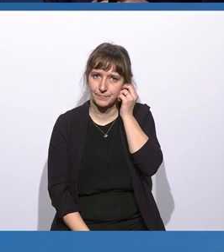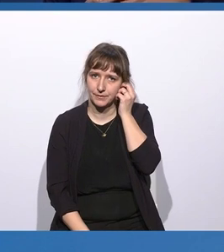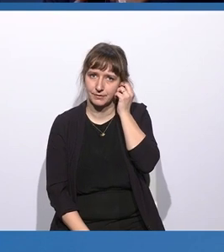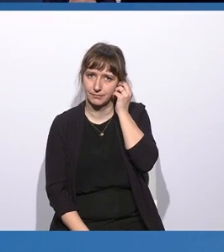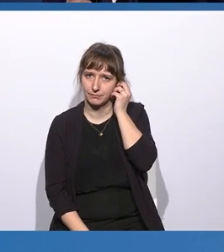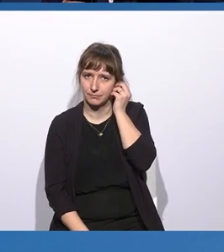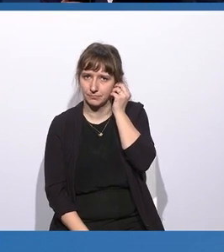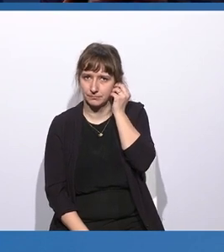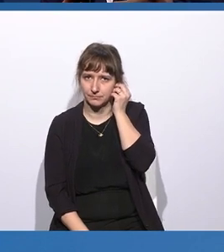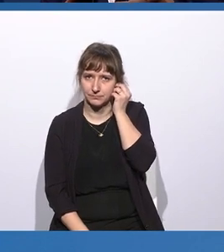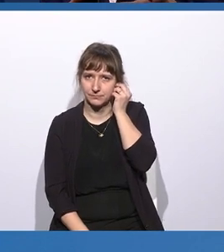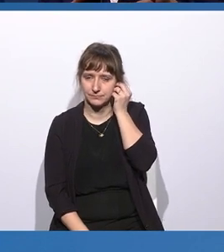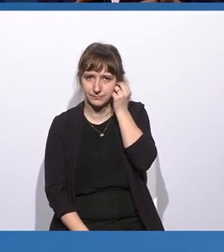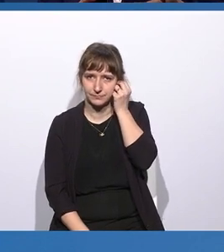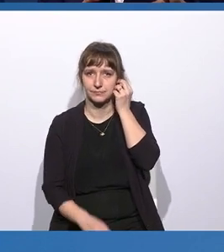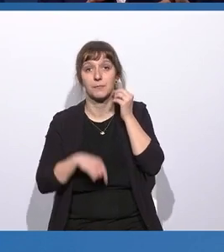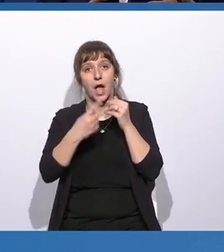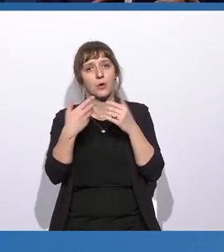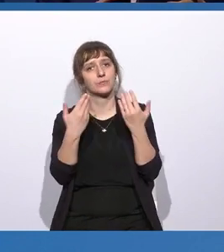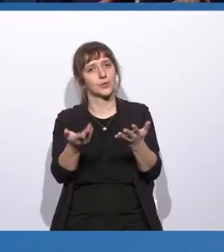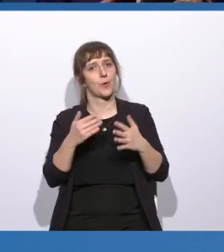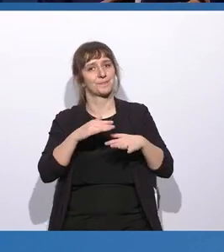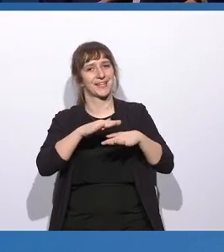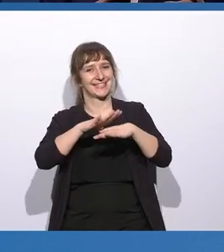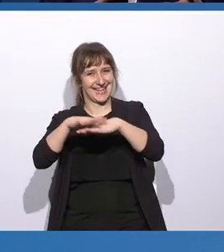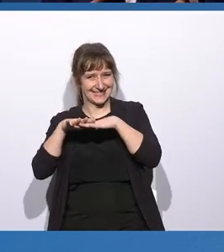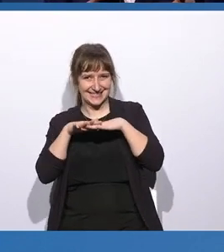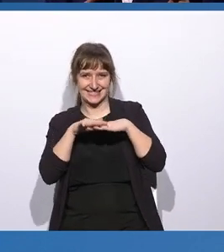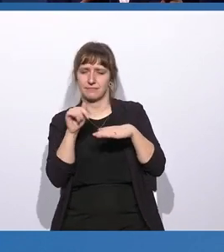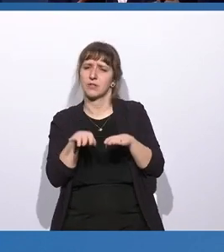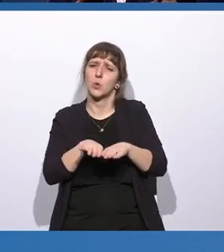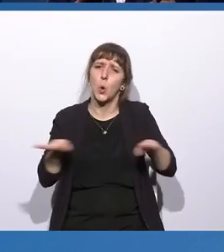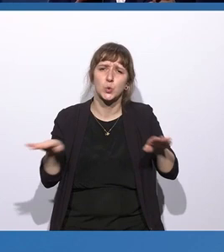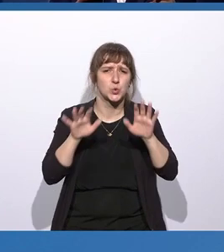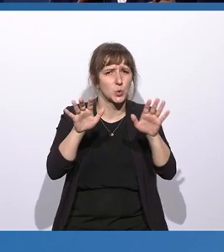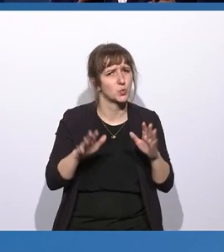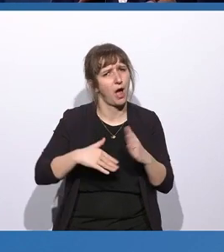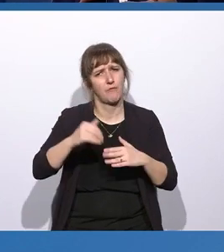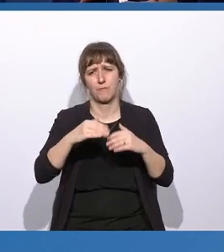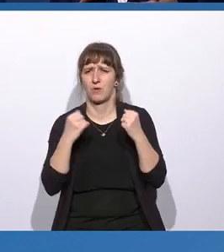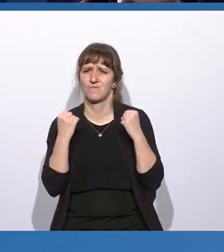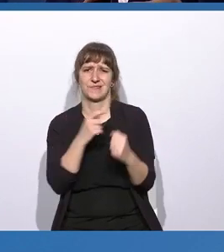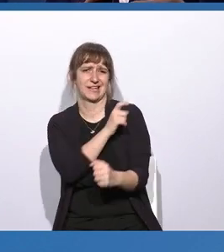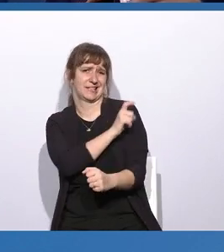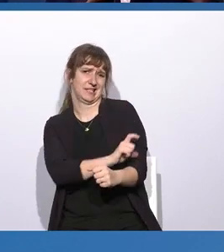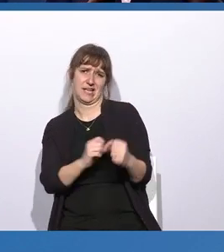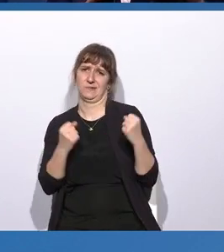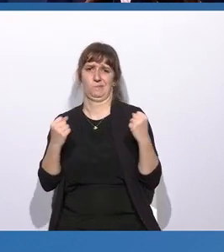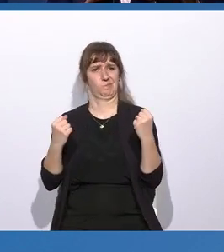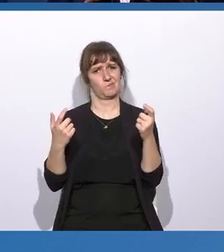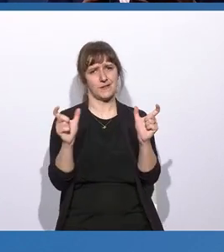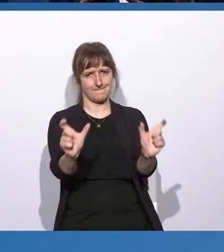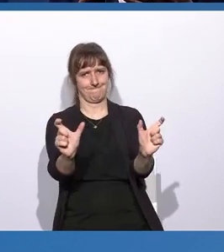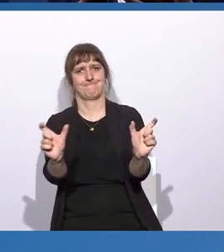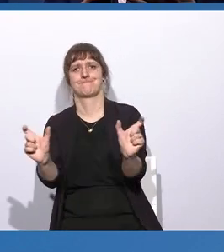Es ist noch dazu so, dass die Netze als solches in ihrer Grundstruktur sehr, sehr resilient aufgebaut sind. Auch diesen Punkt muss man